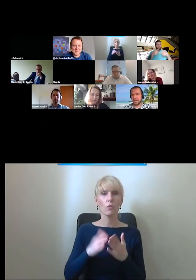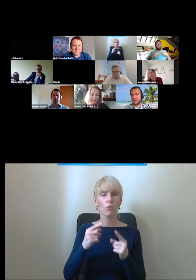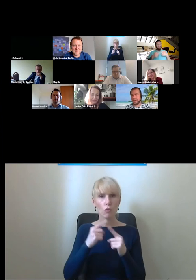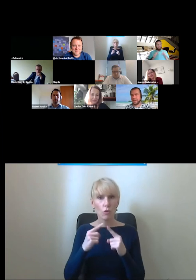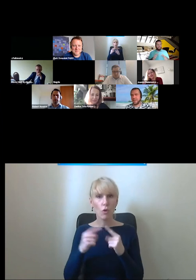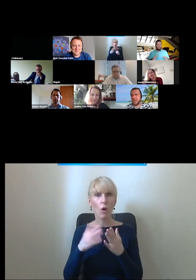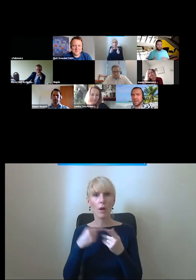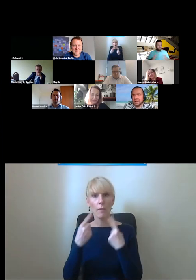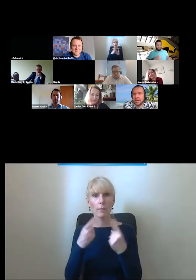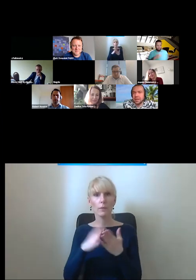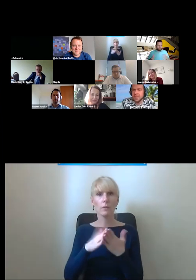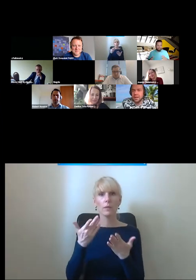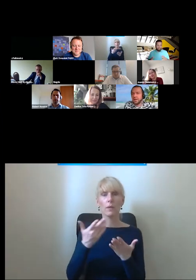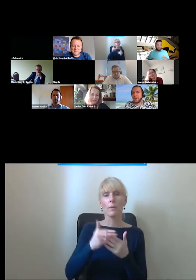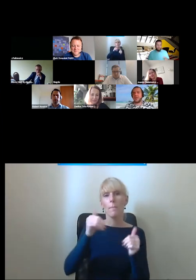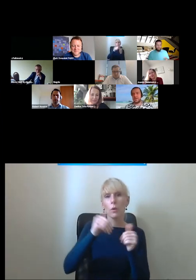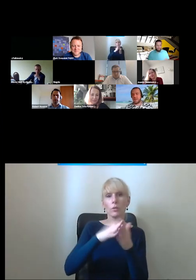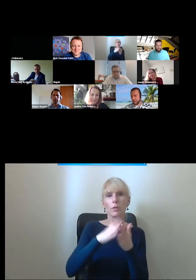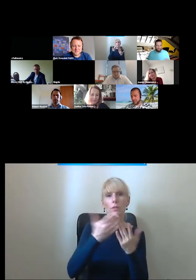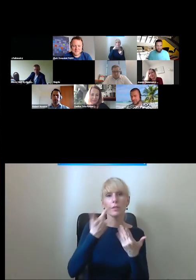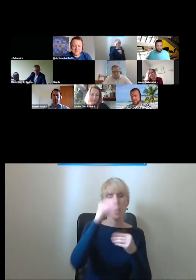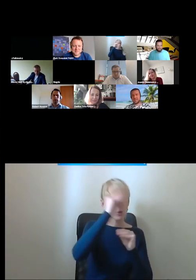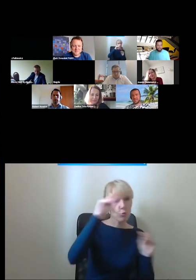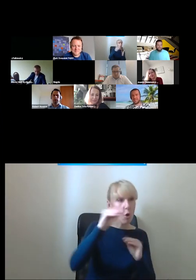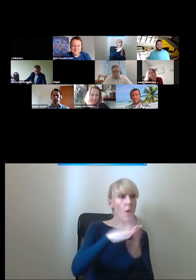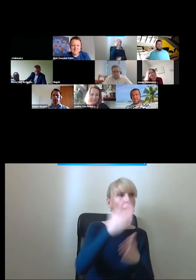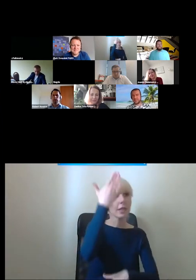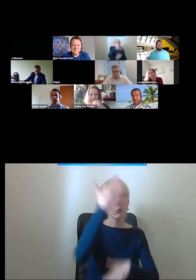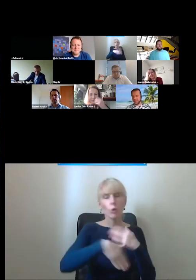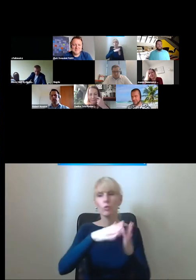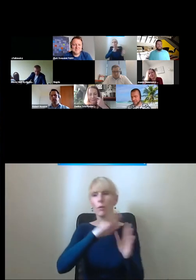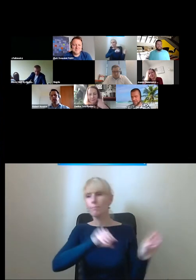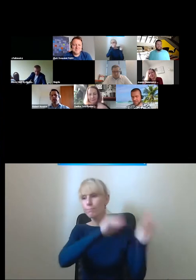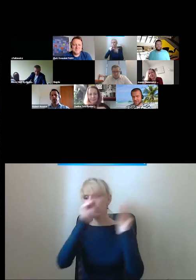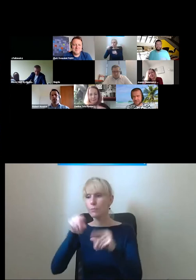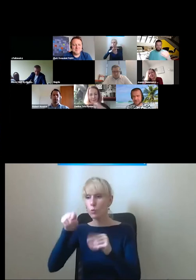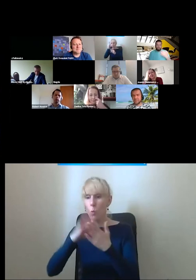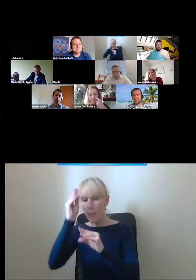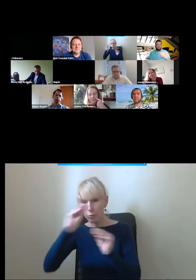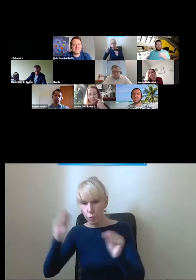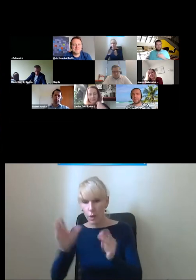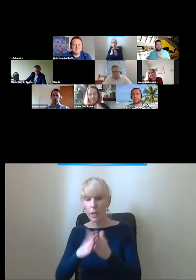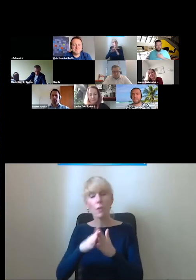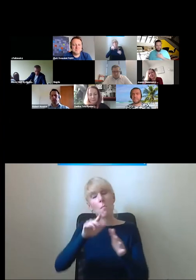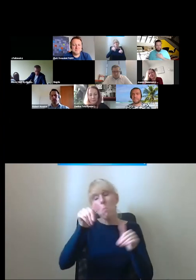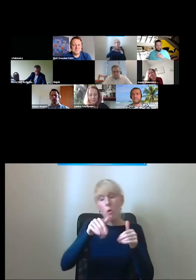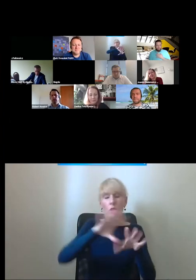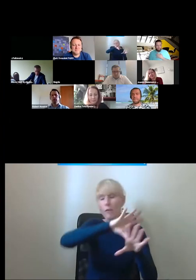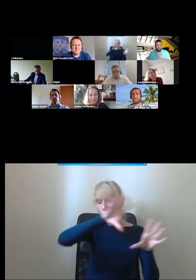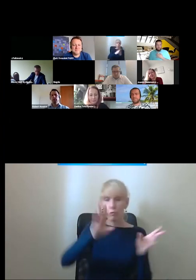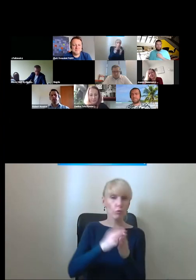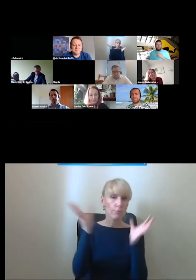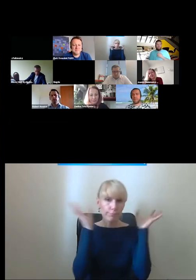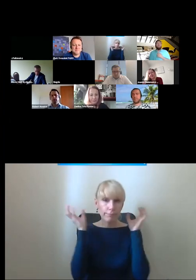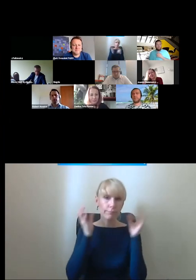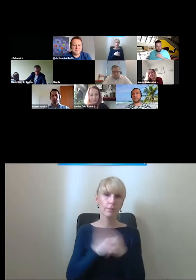w pewnym momencie wszedłem ja nie ukrywam że ja ze szkolenia przeleciałem od razu tutaj i jakby nie usłyszałem do końca tego wątku